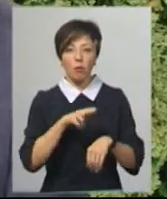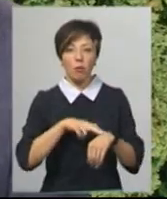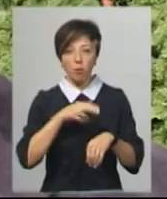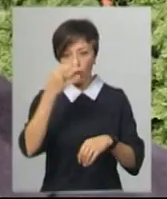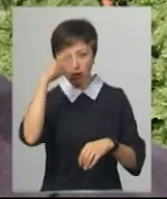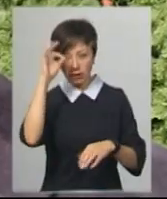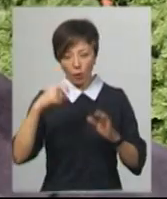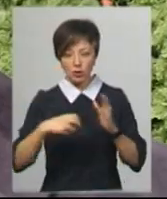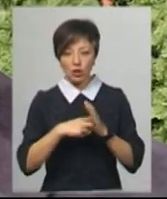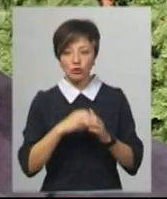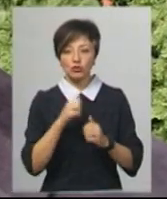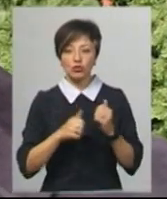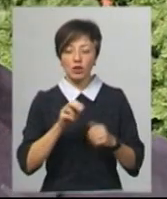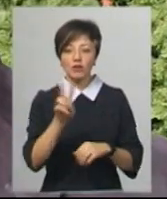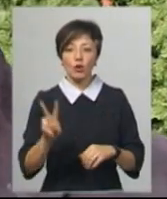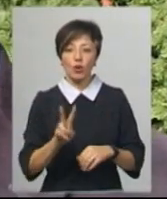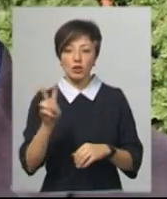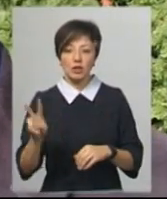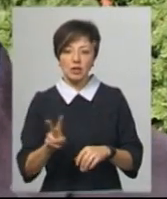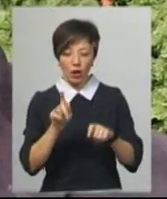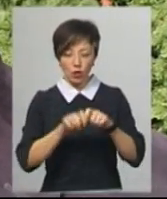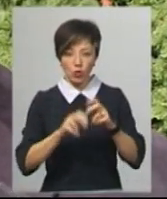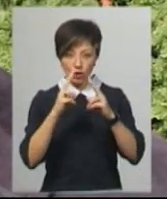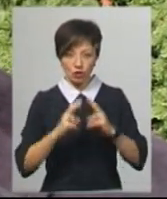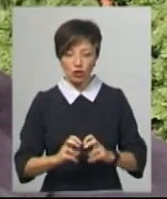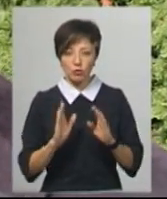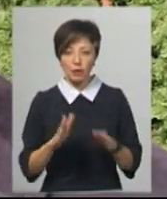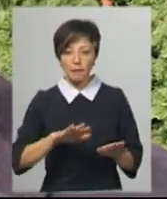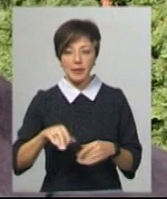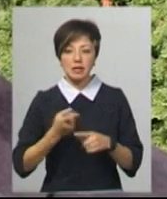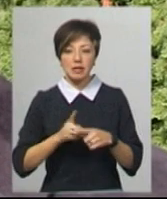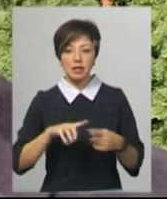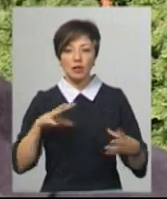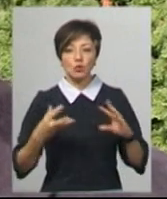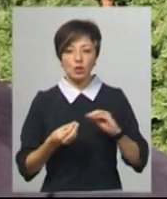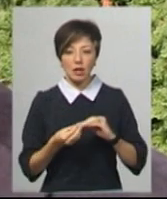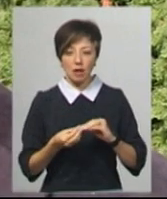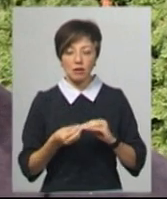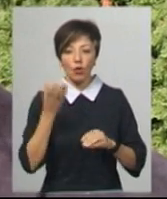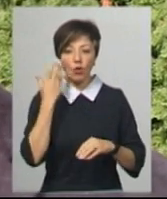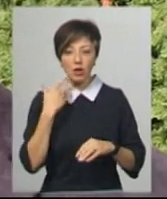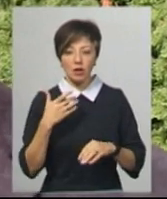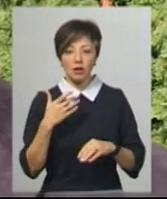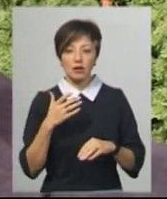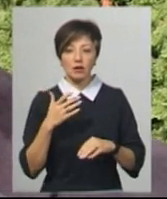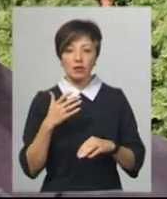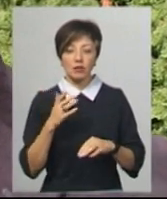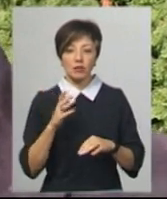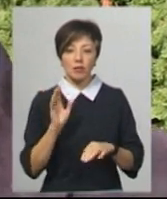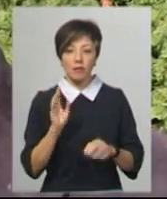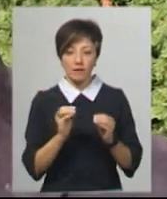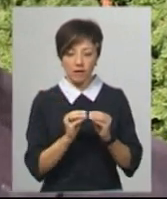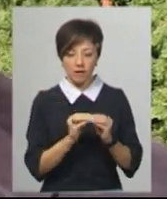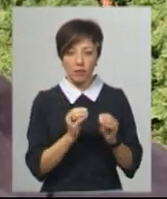опечатана. Щодві години буде робитися лабораторні дослідження, і після цих результатів, коли воно ще не буде давати ніяких збоїв,